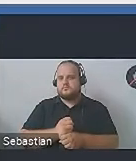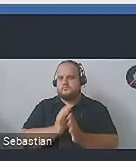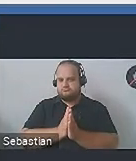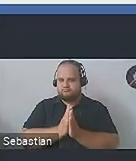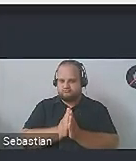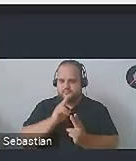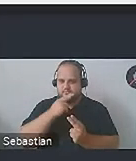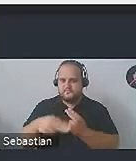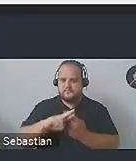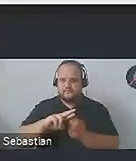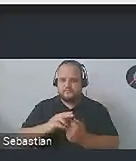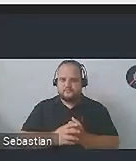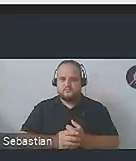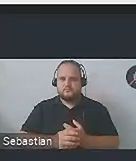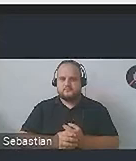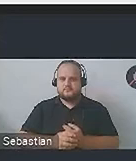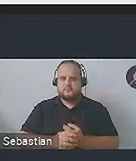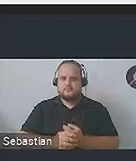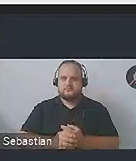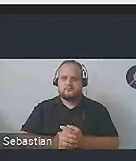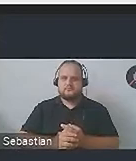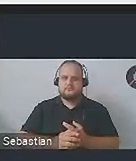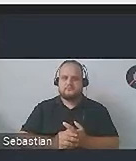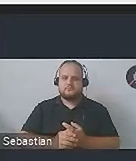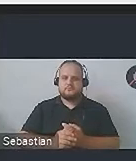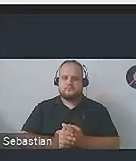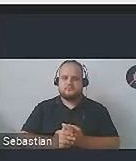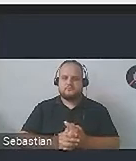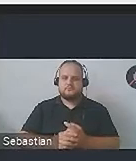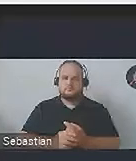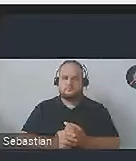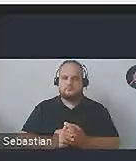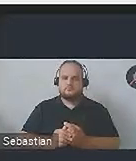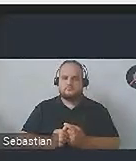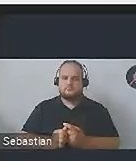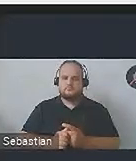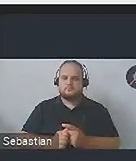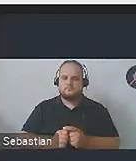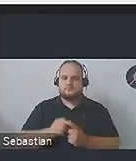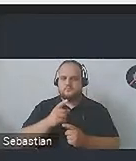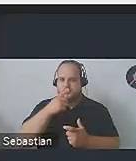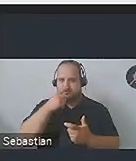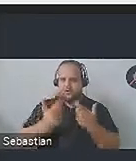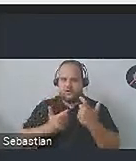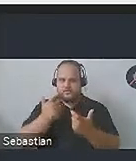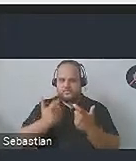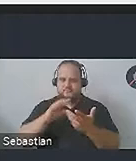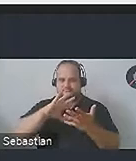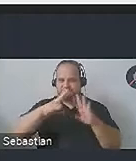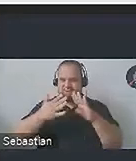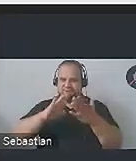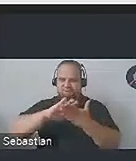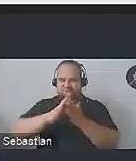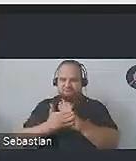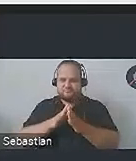O, a teraz powinniście widzieć na ekranie, jak ten Mentimeter tworzy nam taką piękną, to się